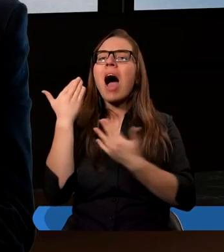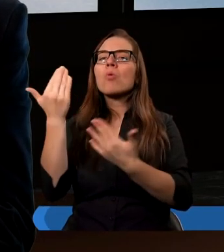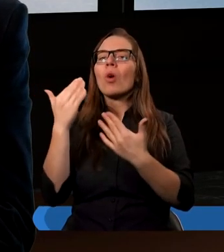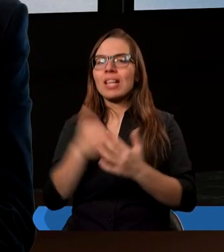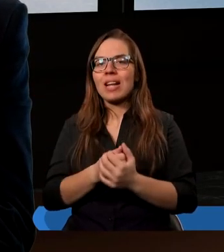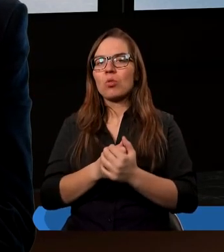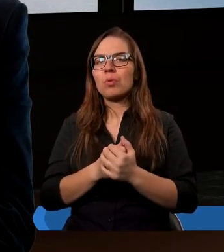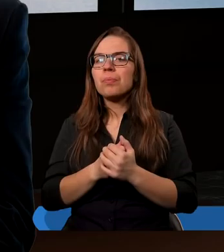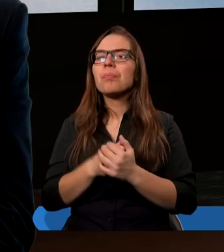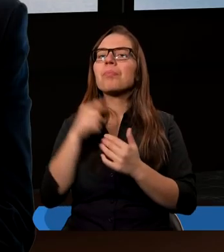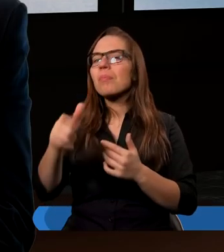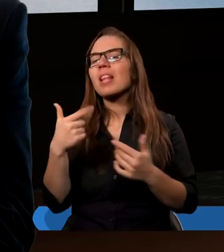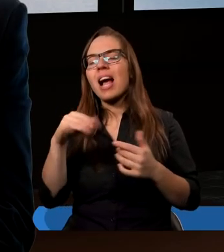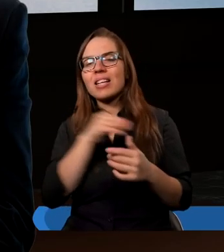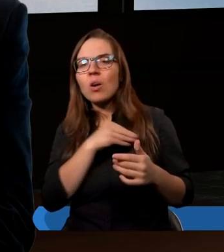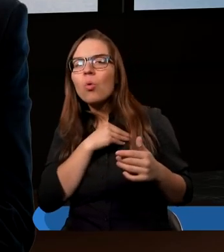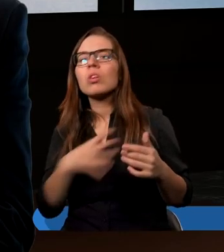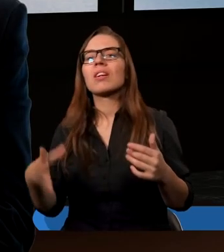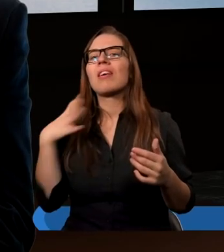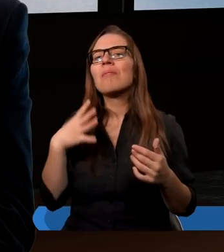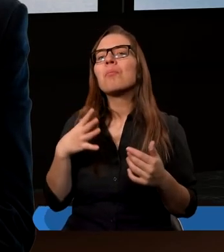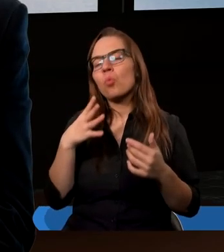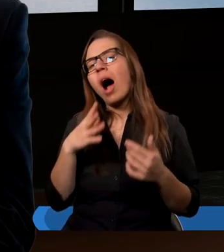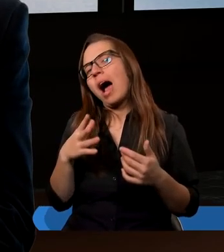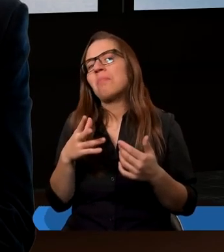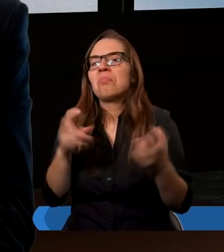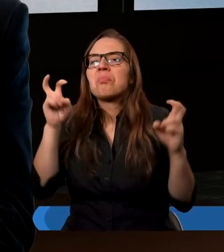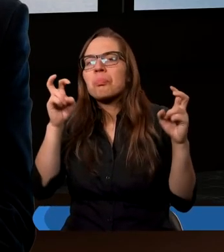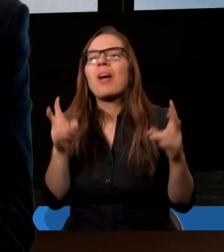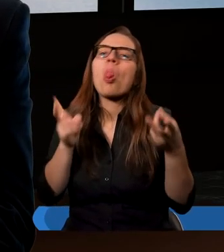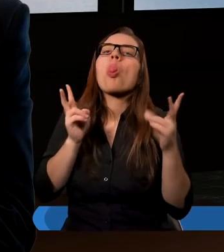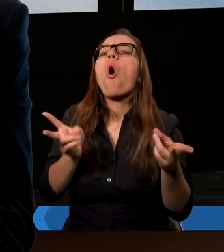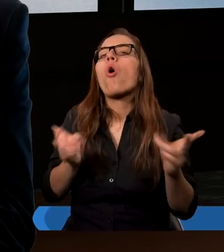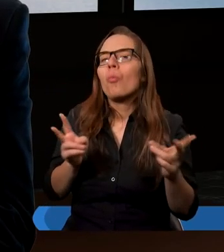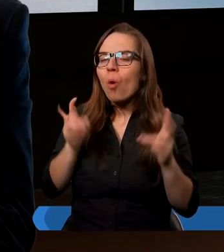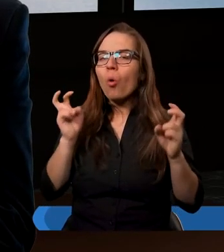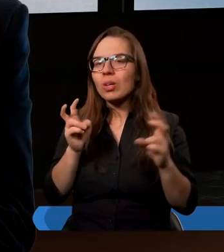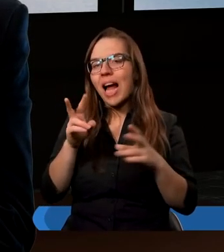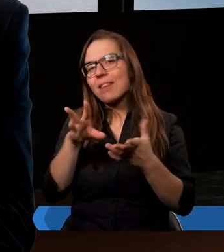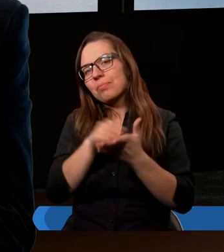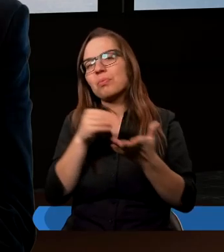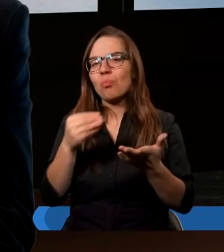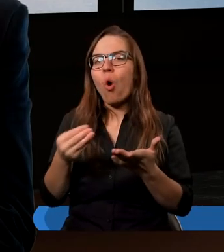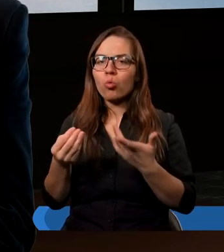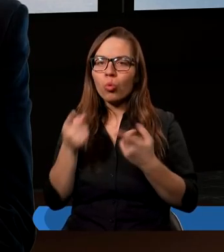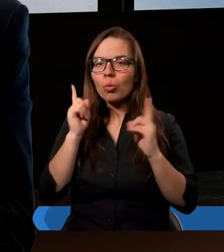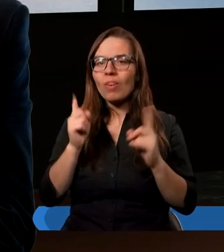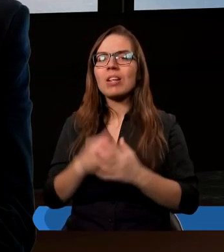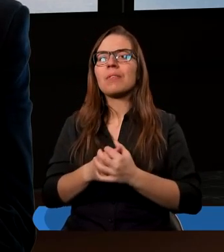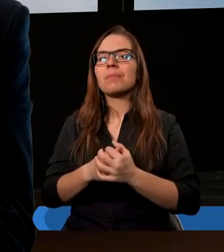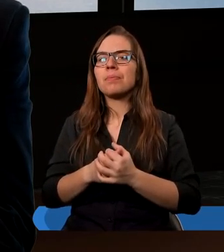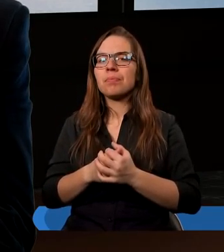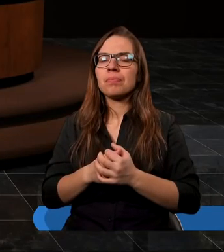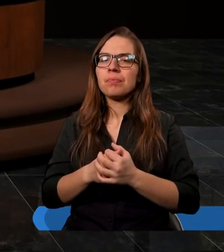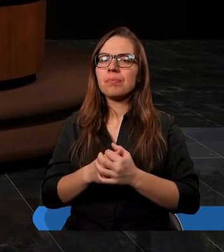inną, której ta nieuczciwość była prawie że normą i chrześcijaństwo nas straciło bardzo wiele na tym.